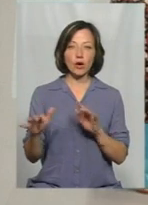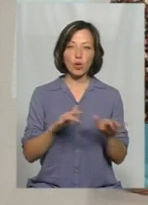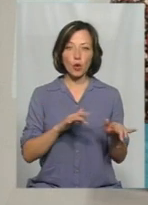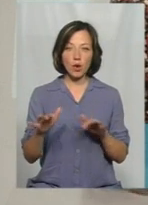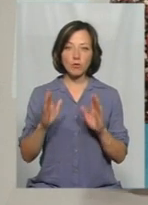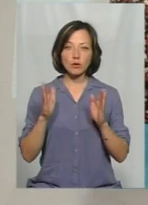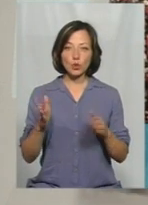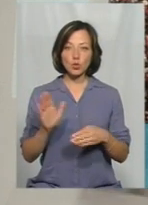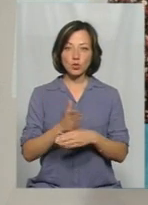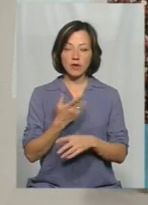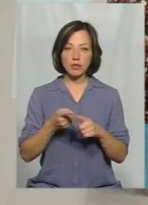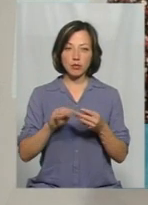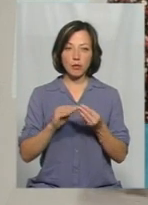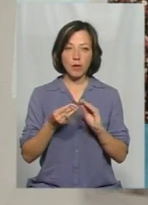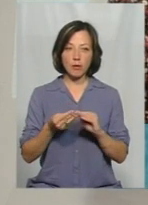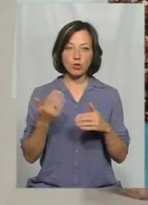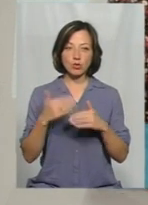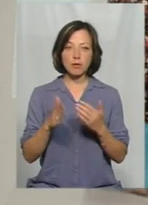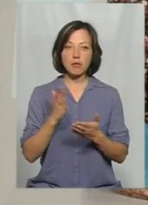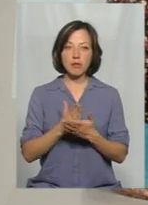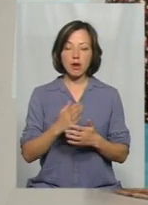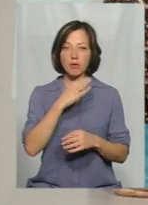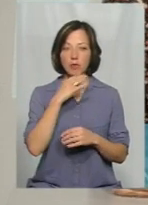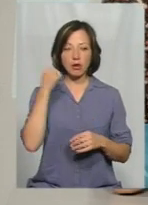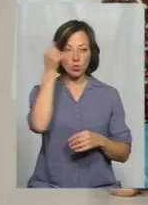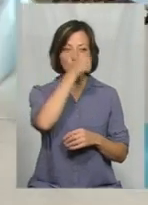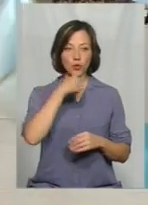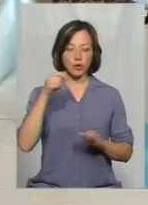буде усуватись проблема, яку ми вже маємо не один рік?